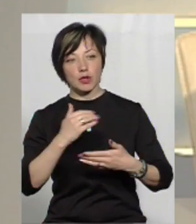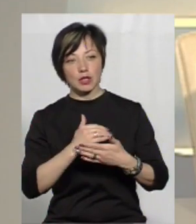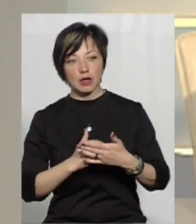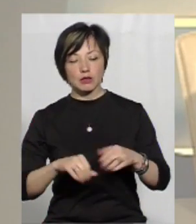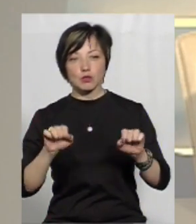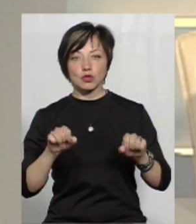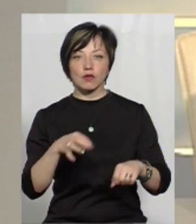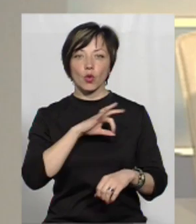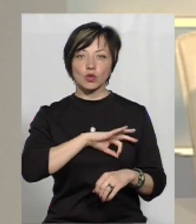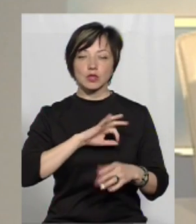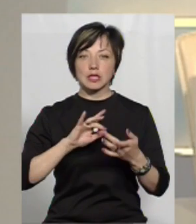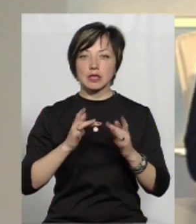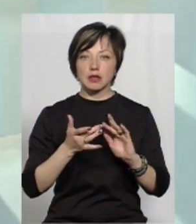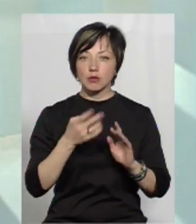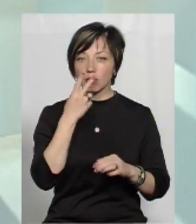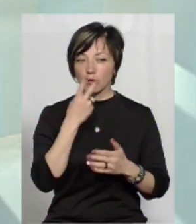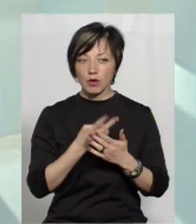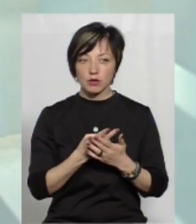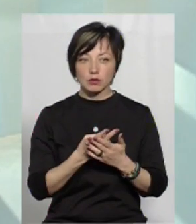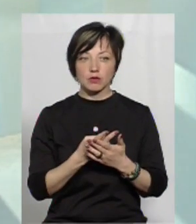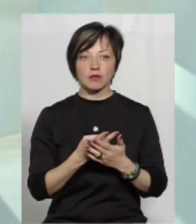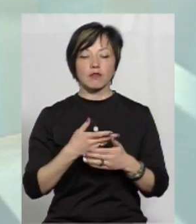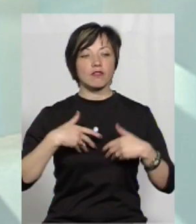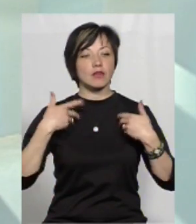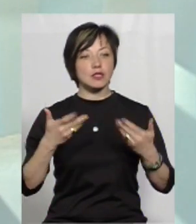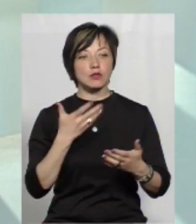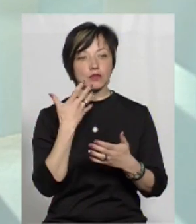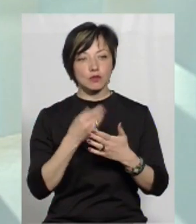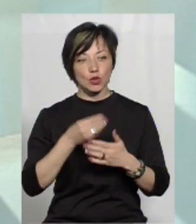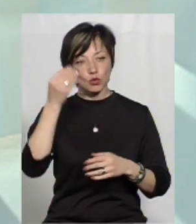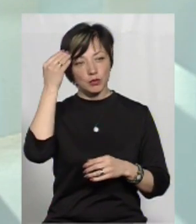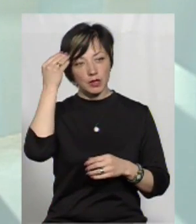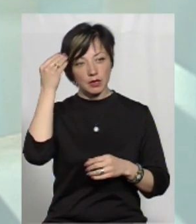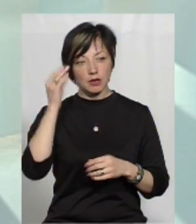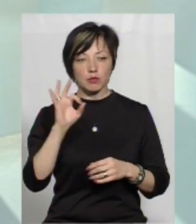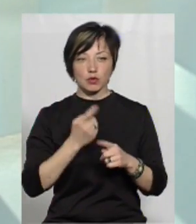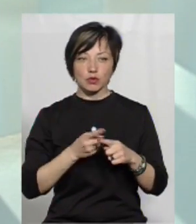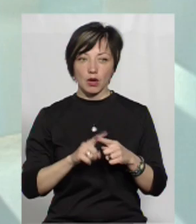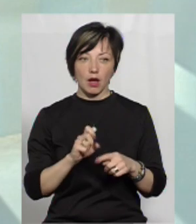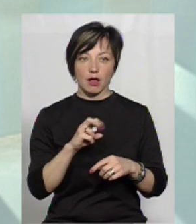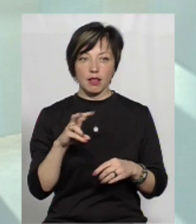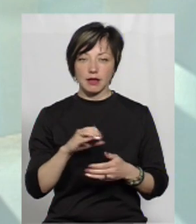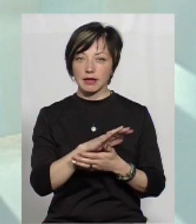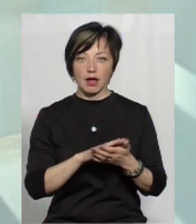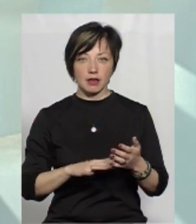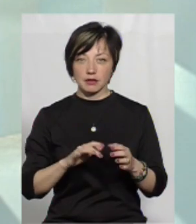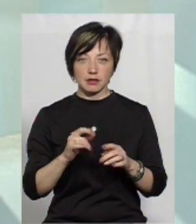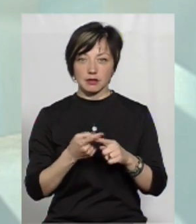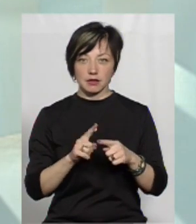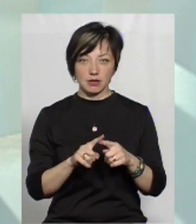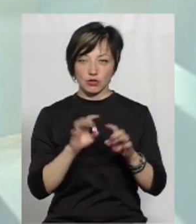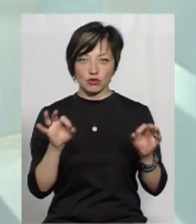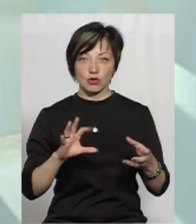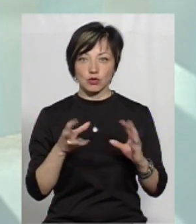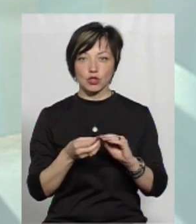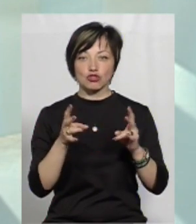можливо, користуючі інтернету повисловлять свої думки щодо цього, але далі це нікуди не зайде,